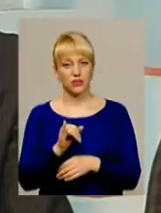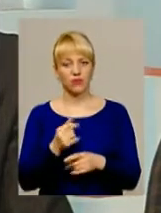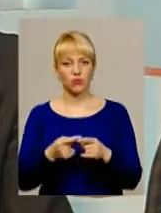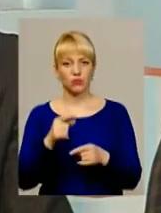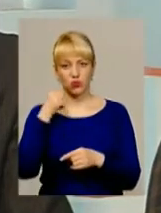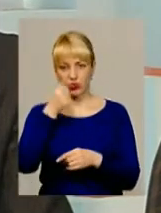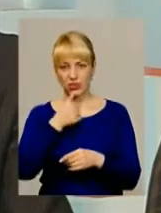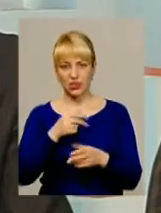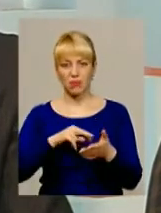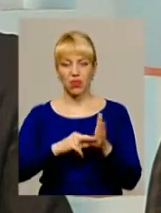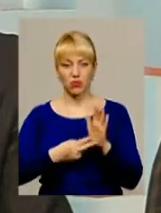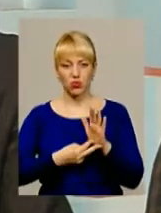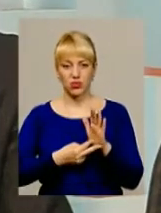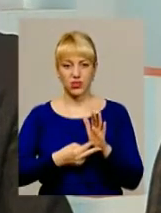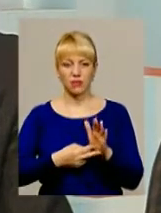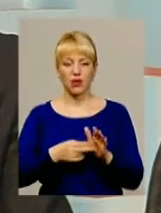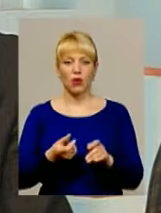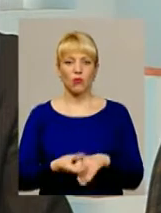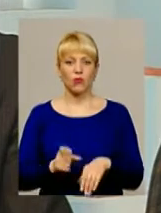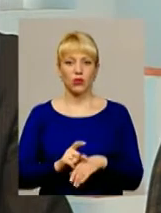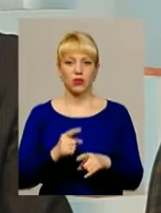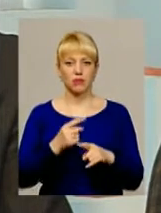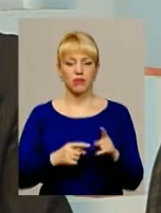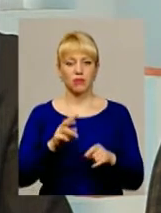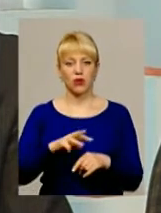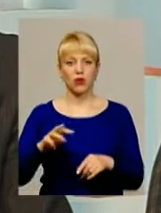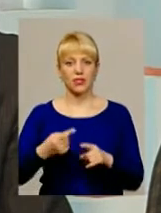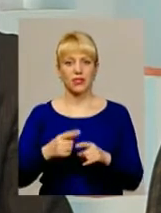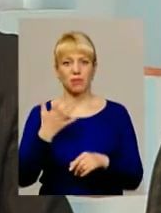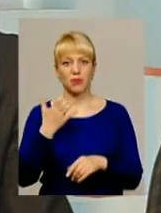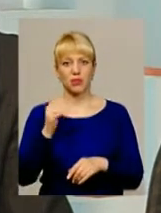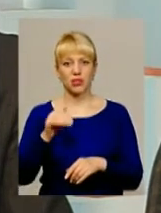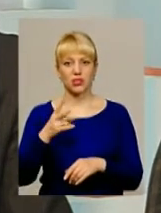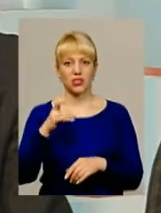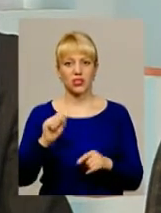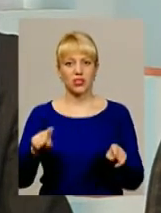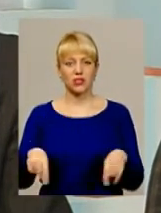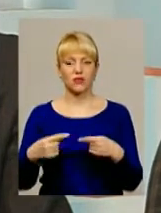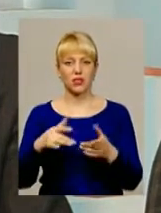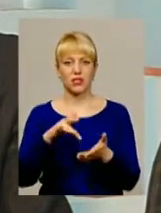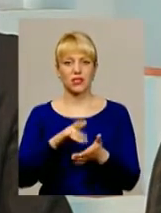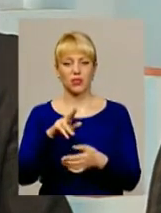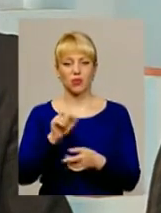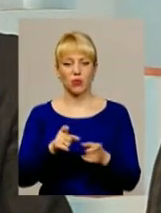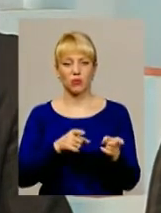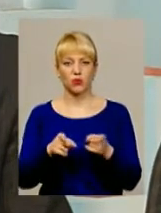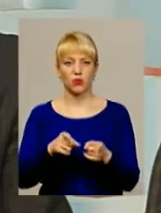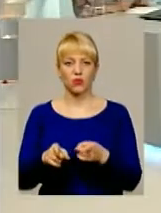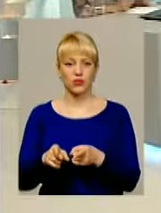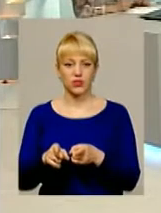цьому році планується понад півмільйона, це 500 тисяч, на створення центру по підготовці